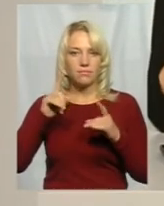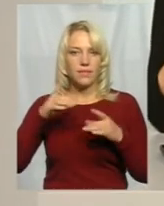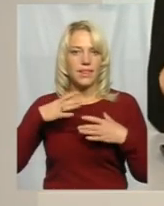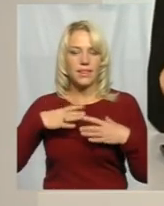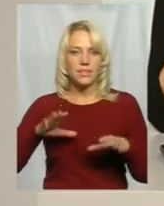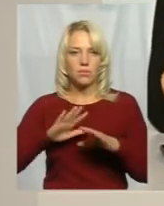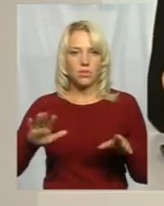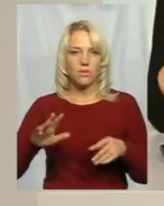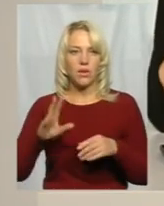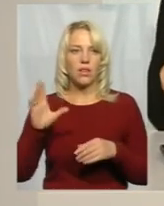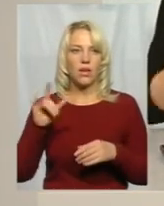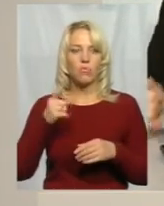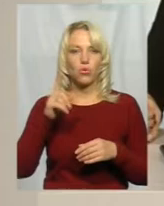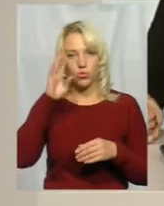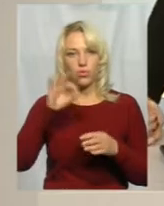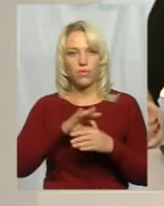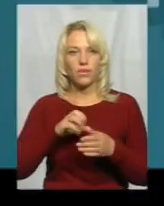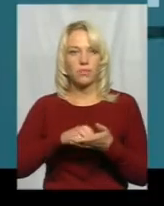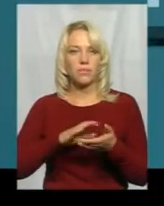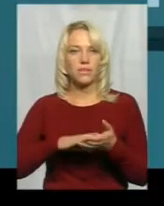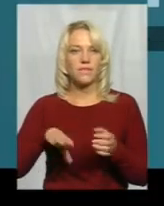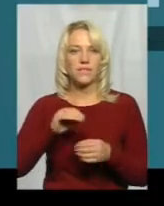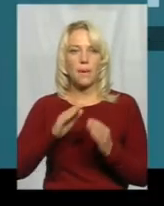усе майно на когось переписав. Послухаємо її.